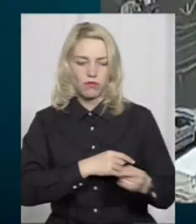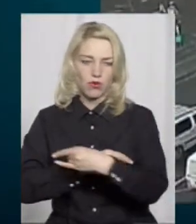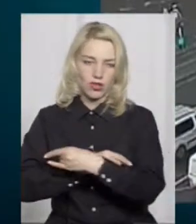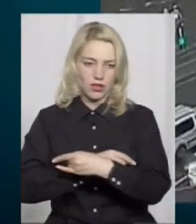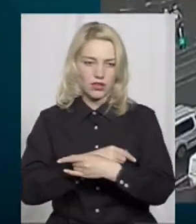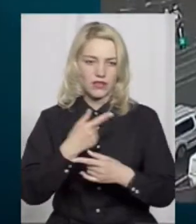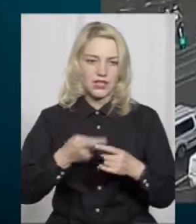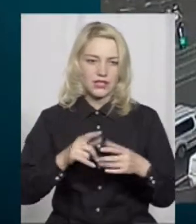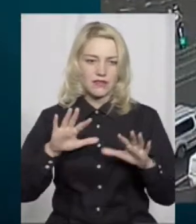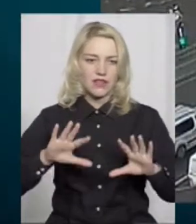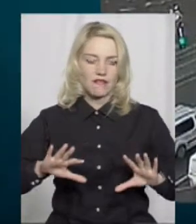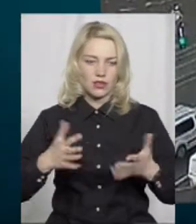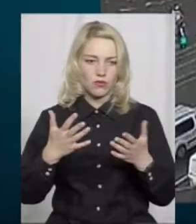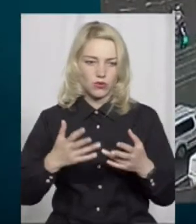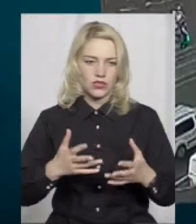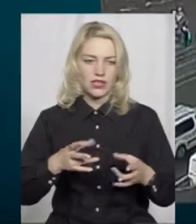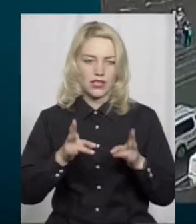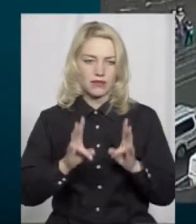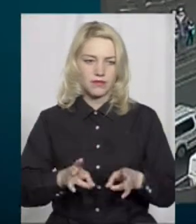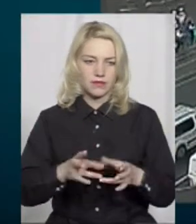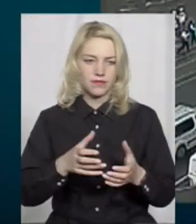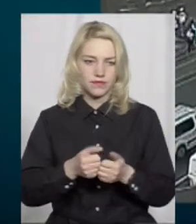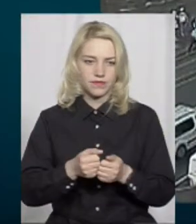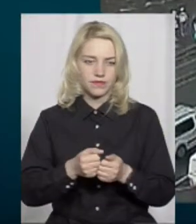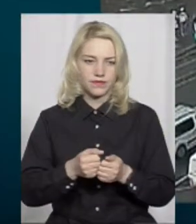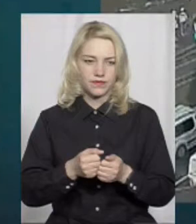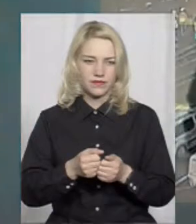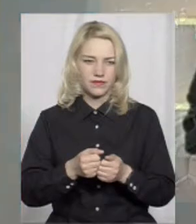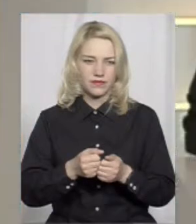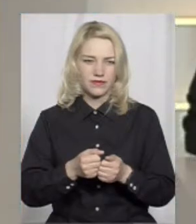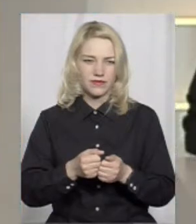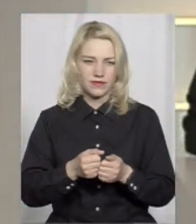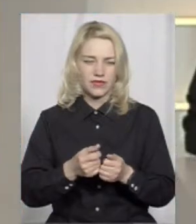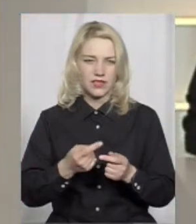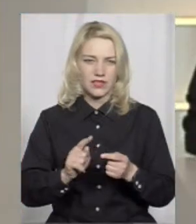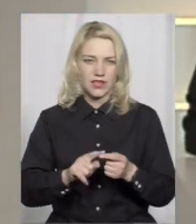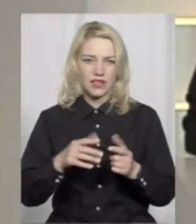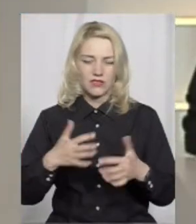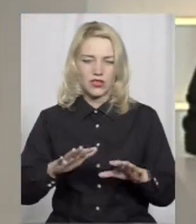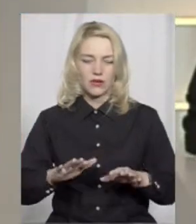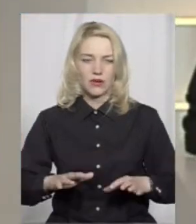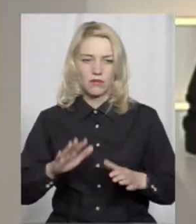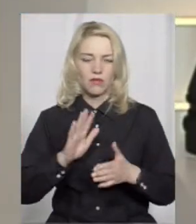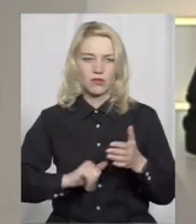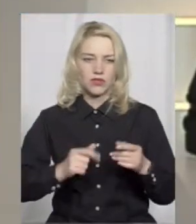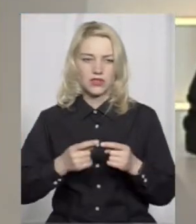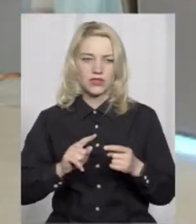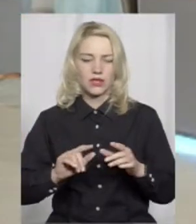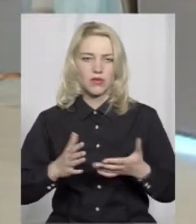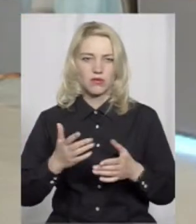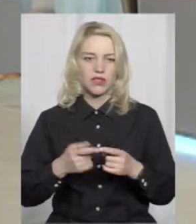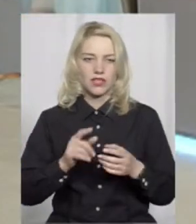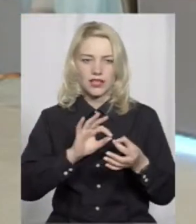Це вже відбулася, скажімо так, дорожня транспортна пригода в нас. Ми вже пропустили цей момент. так. А ви могли б розказати